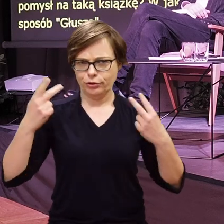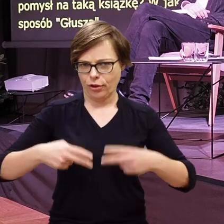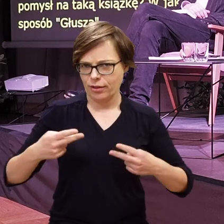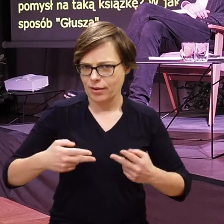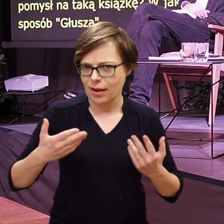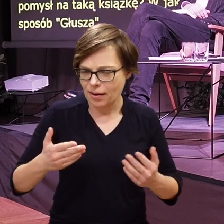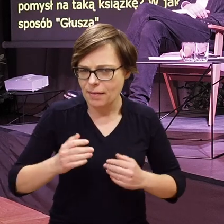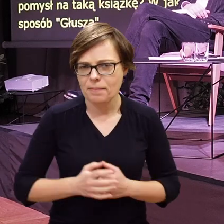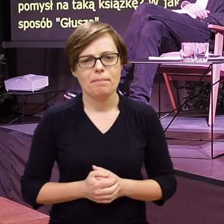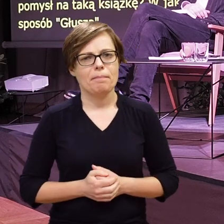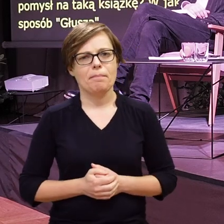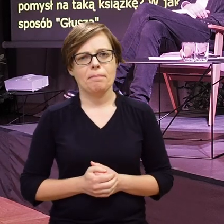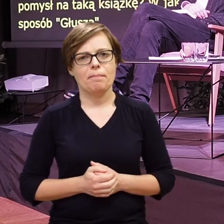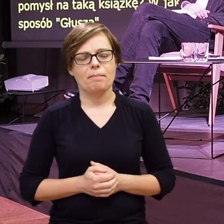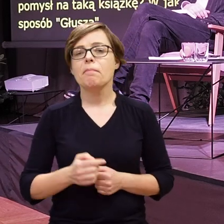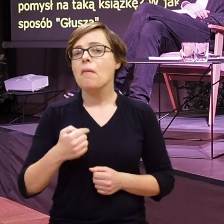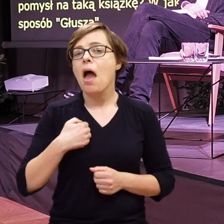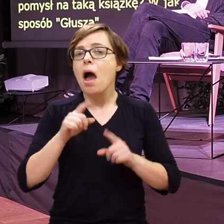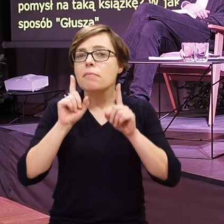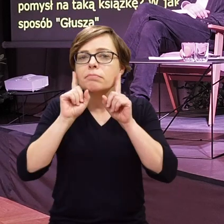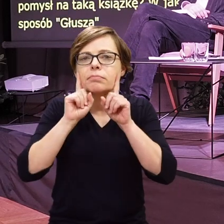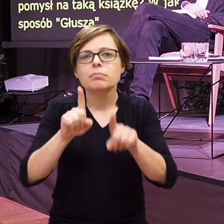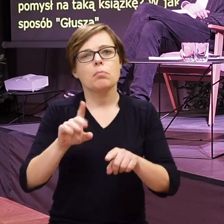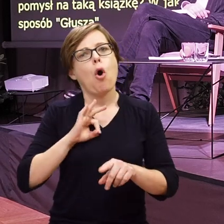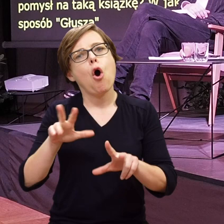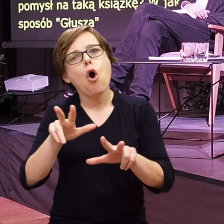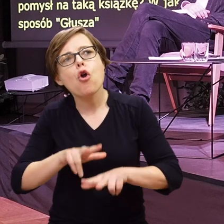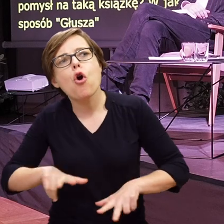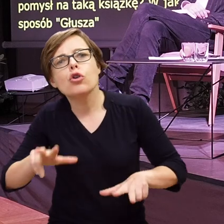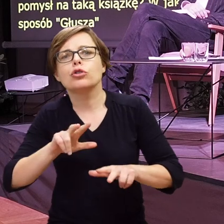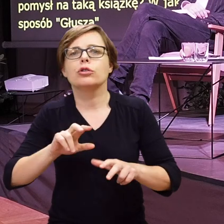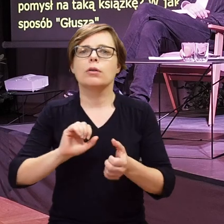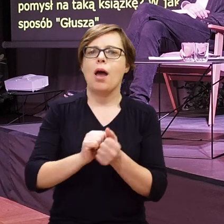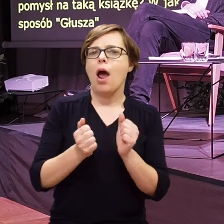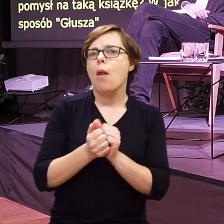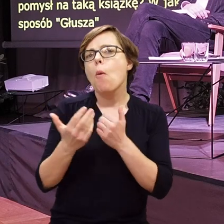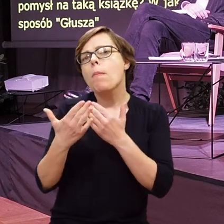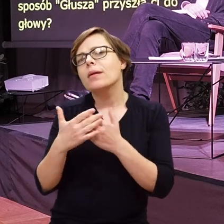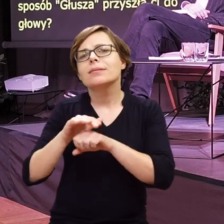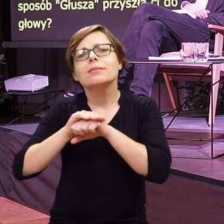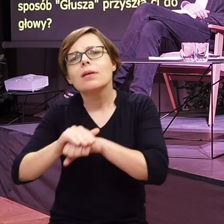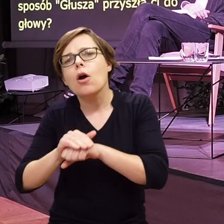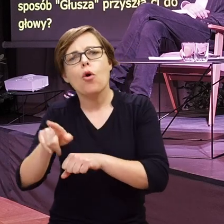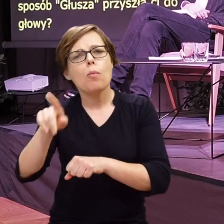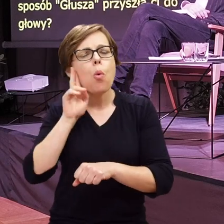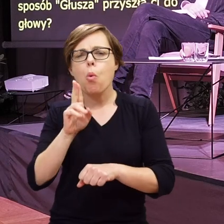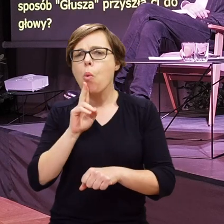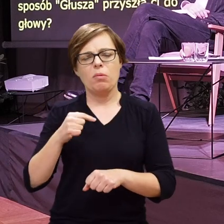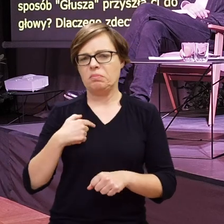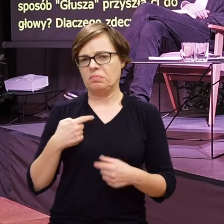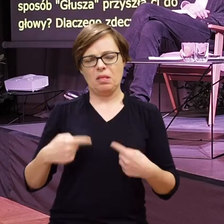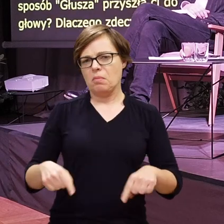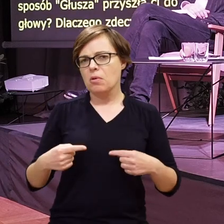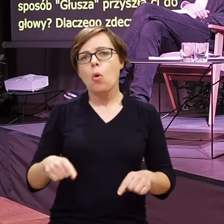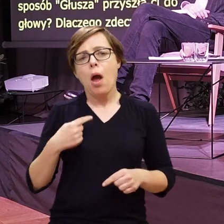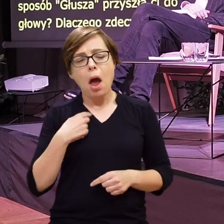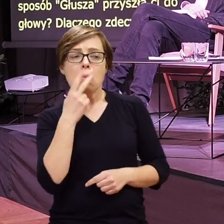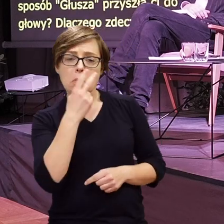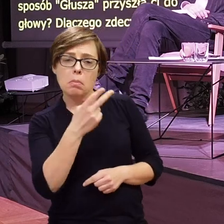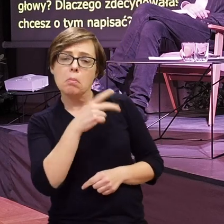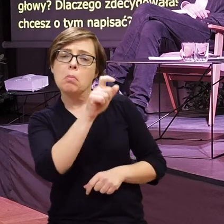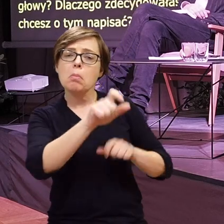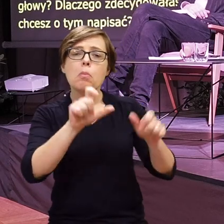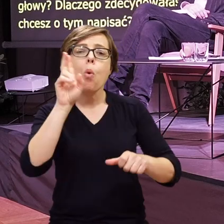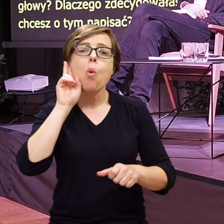dziennikarką, więc właściwie nie miałam ani w rodzinie, ani wśród bliskich znajomych osób głuchych. Widywałam osoby